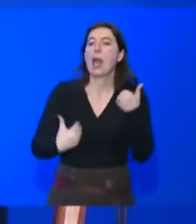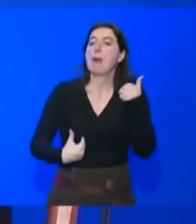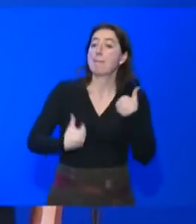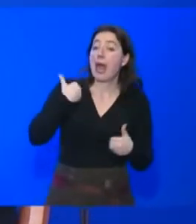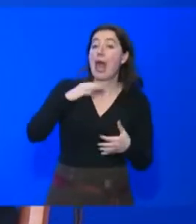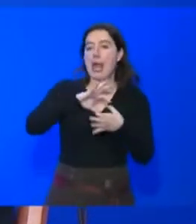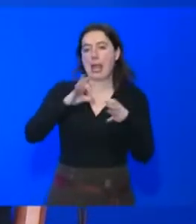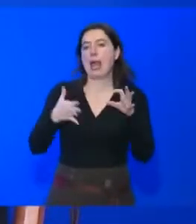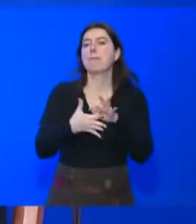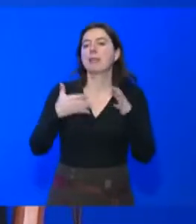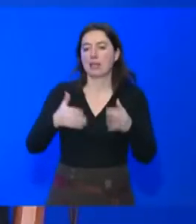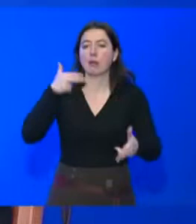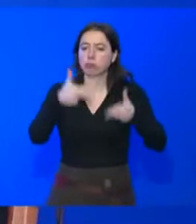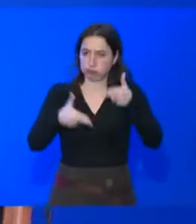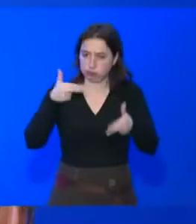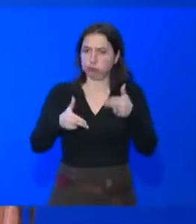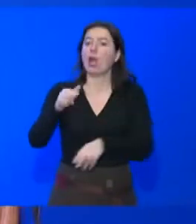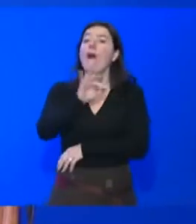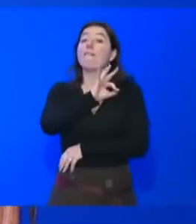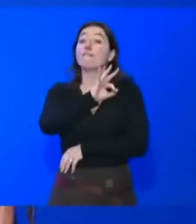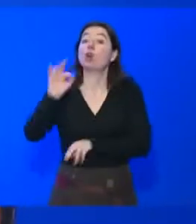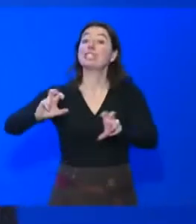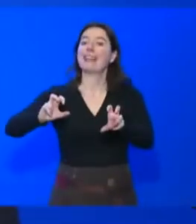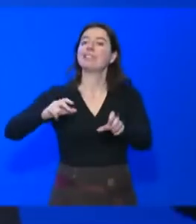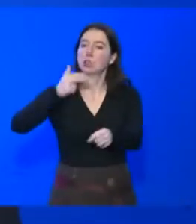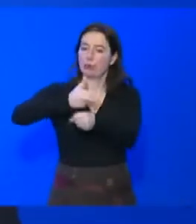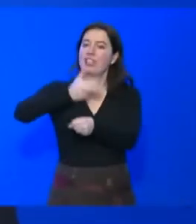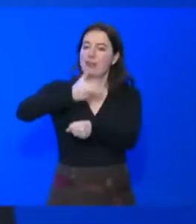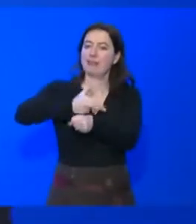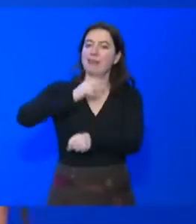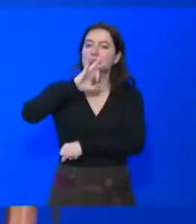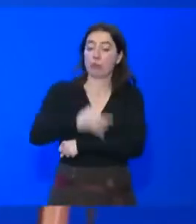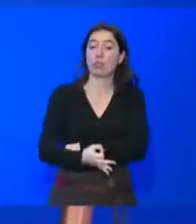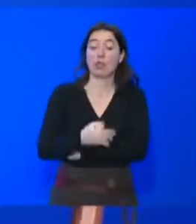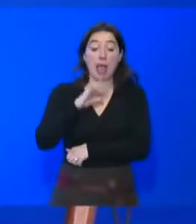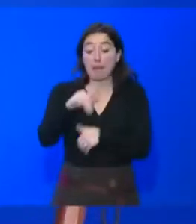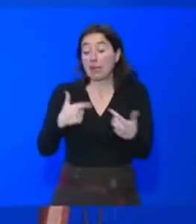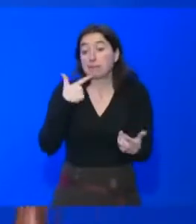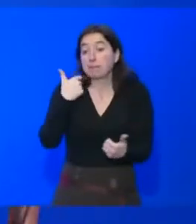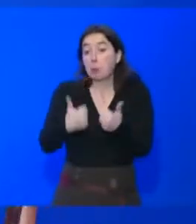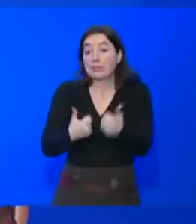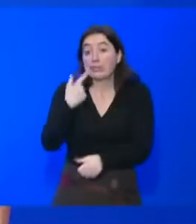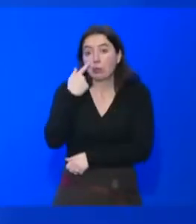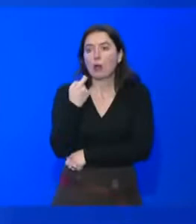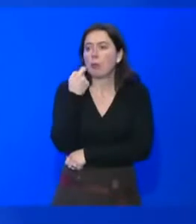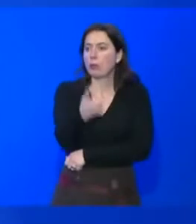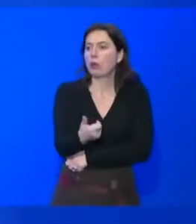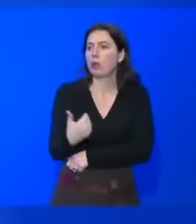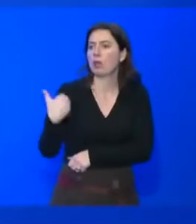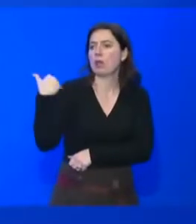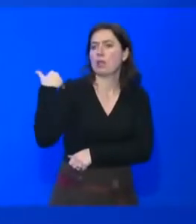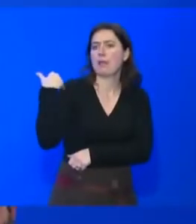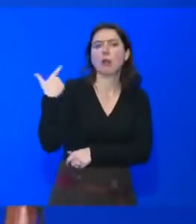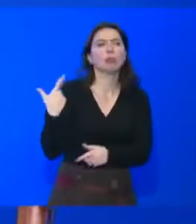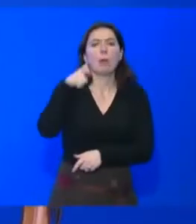été bien couverts par France Télévisions. Mais à part ça, après ça, les compétitions ne les voient plus. On a parlé d'un sourd, là, dernièrement, d'une personne